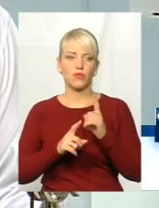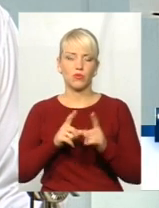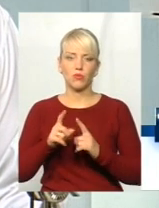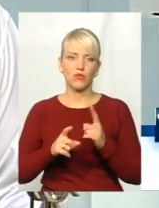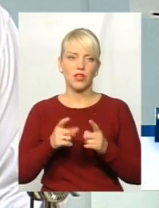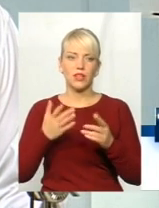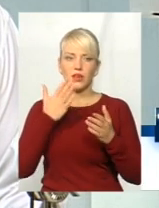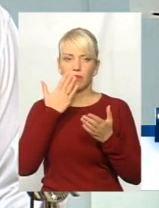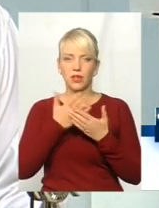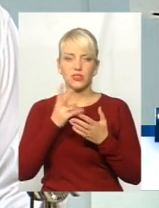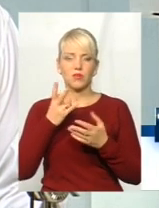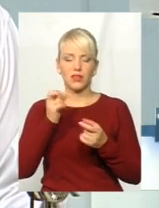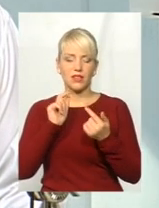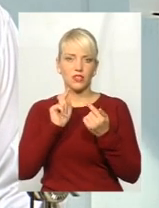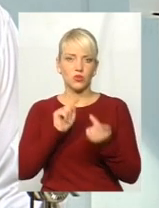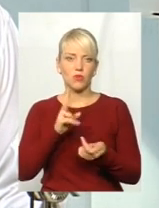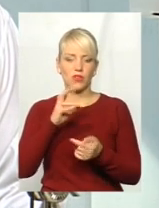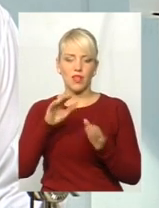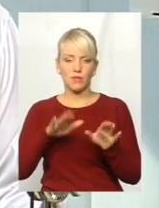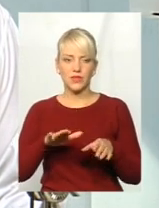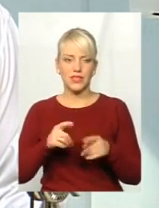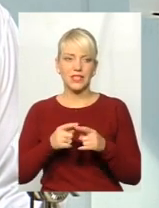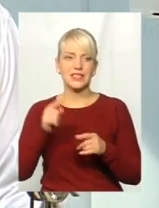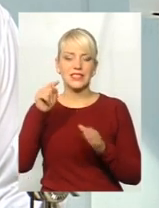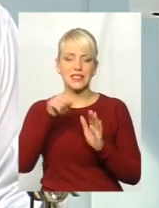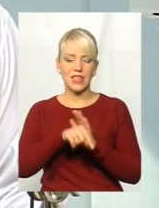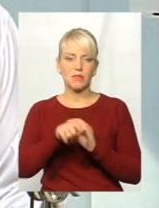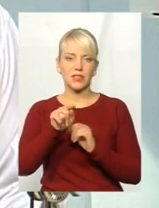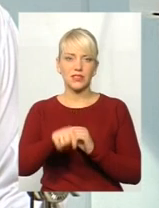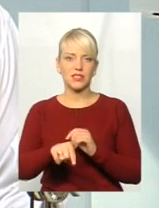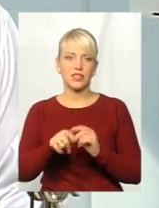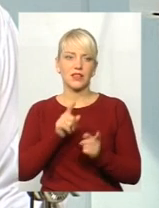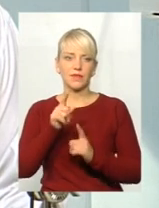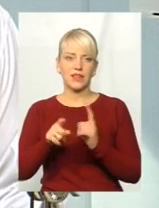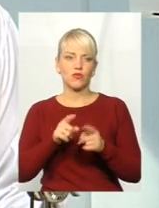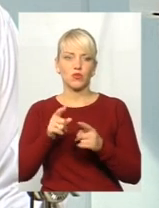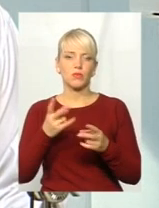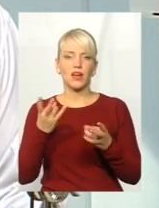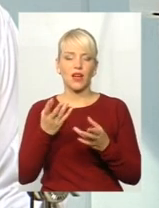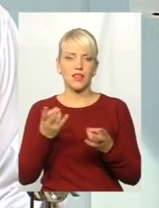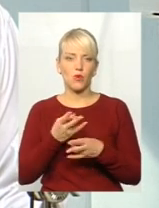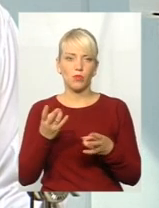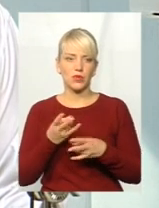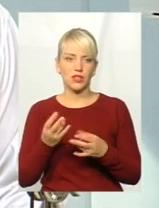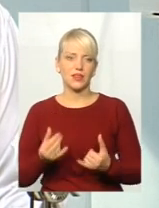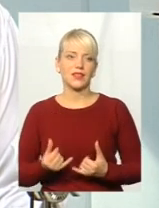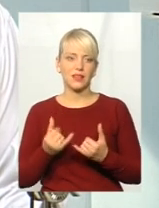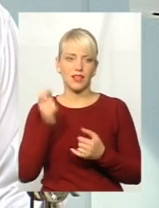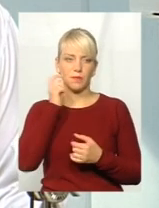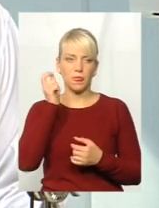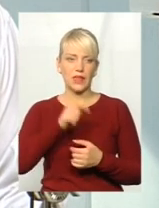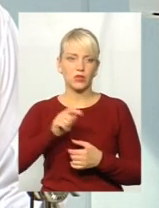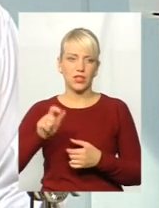бачимо, якийсь супротив на місцях чиниться саме цій реформі, яка вкрай необхідна зараз для українців.